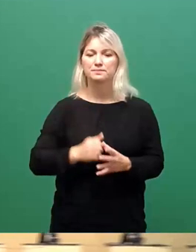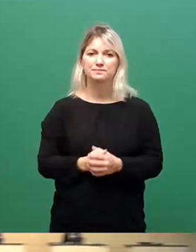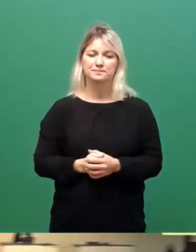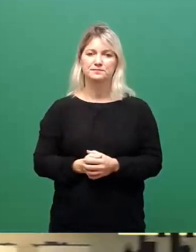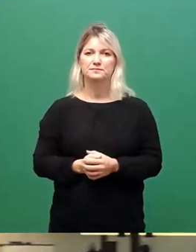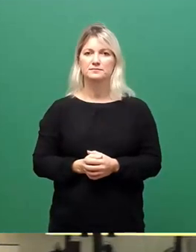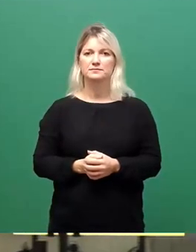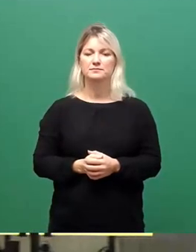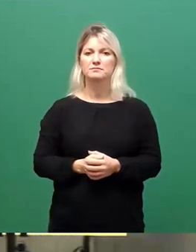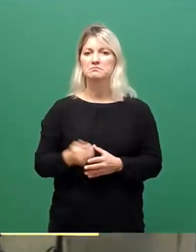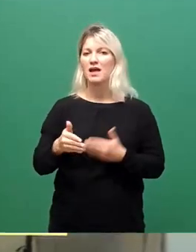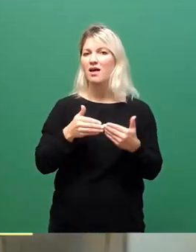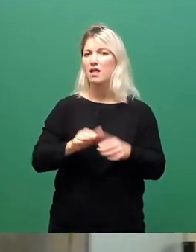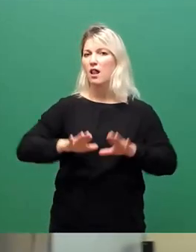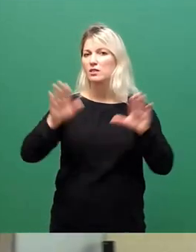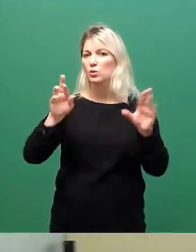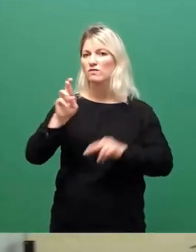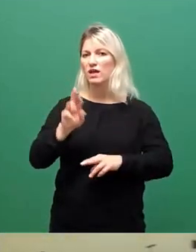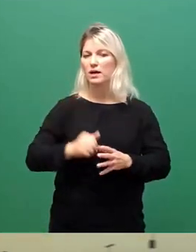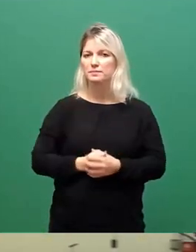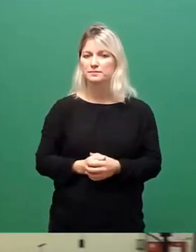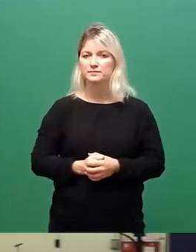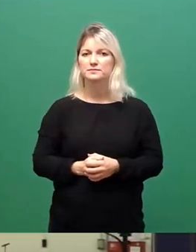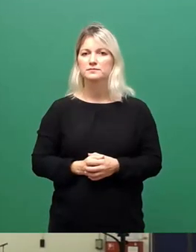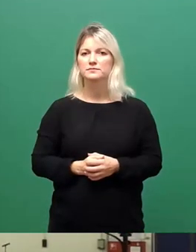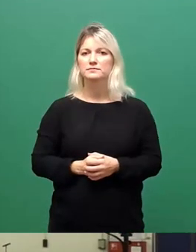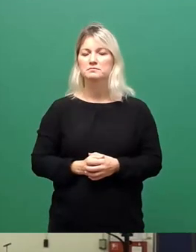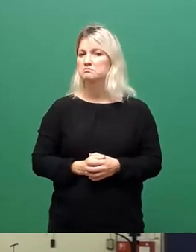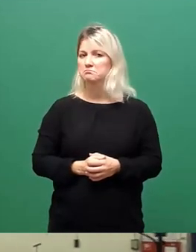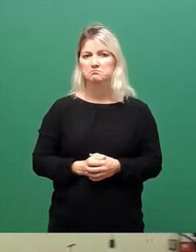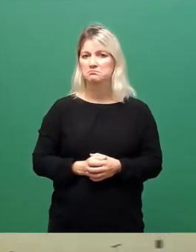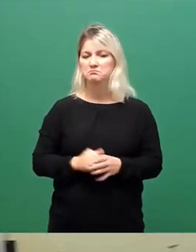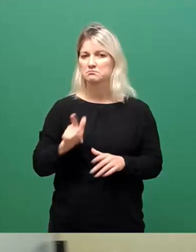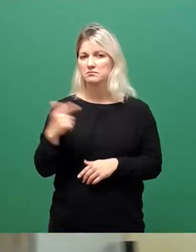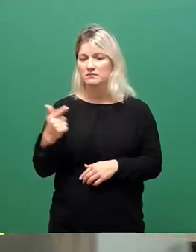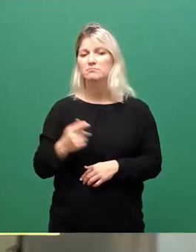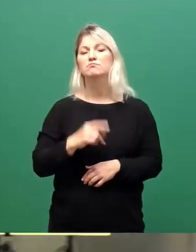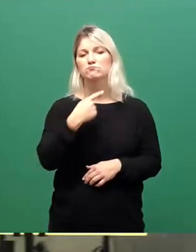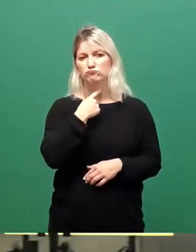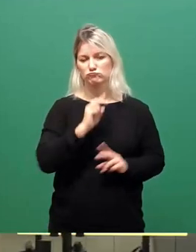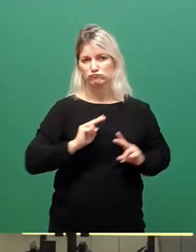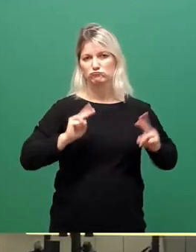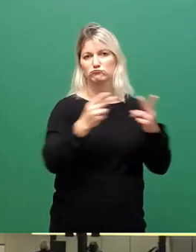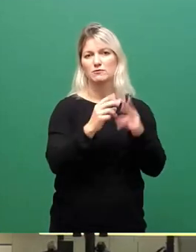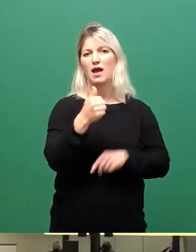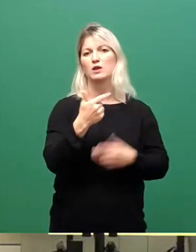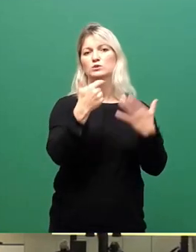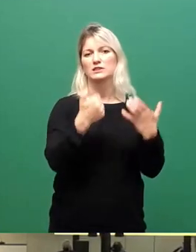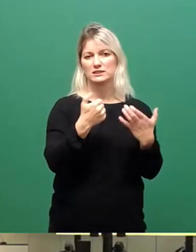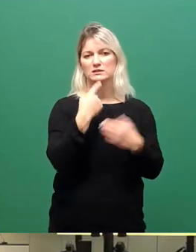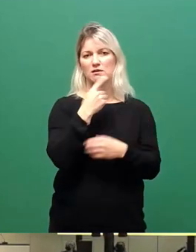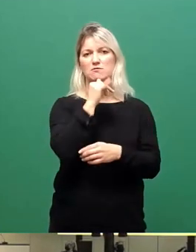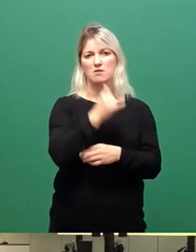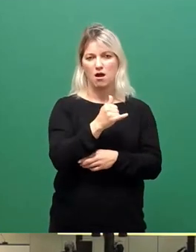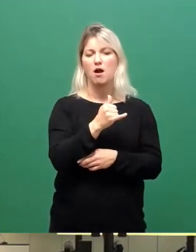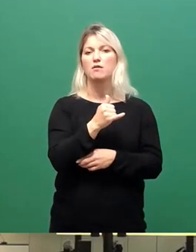Stimmenthaltungen? Ist beides nicht der Fall, dann einstimme ich mit 61 Ja-Stimmen. Und wir kommen damit noch